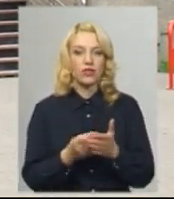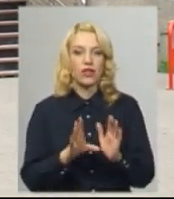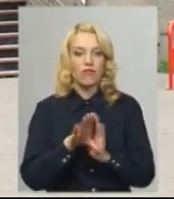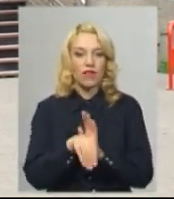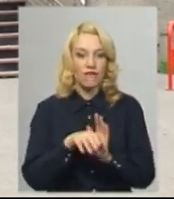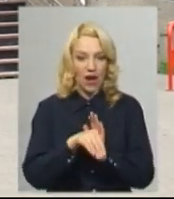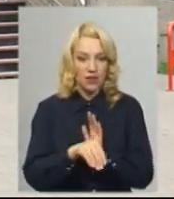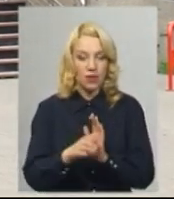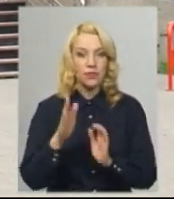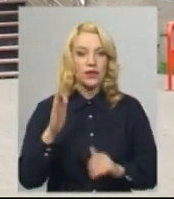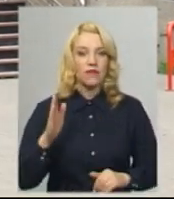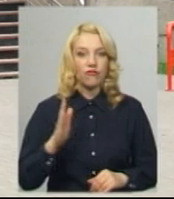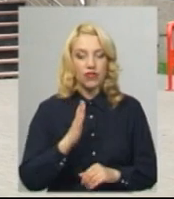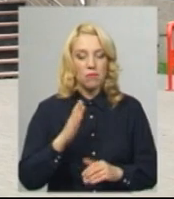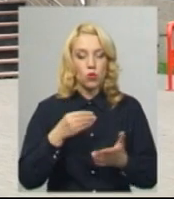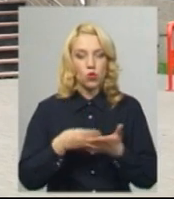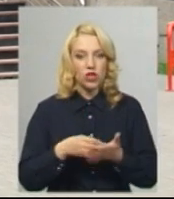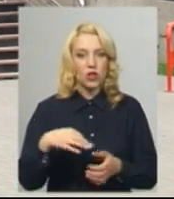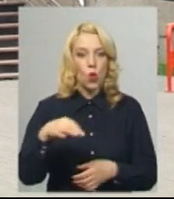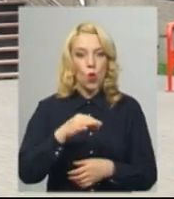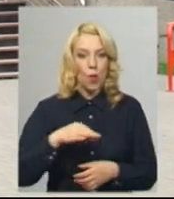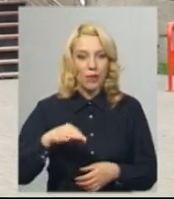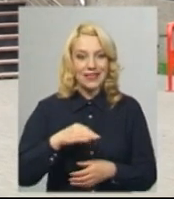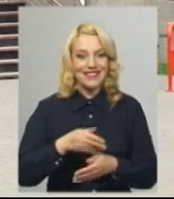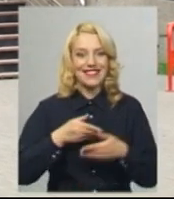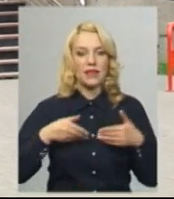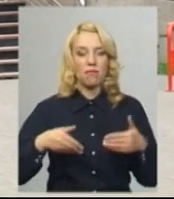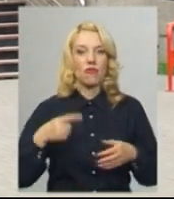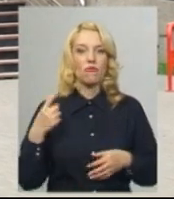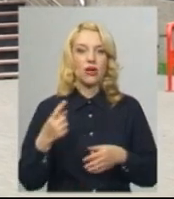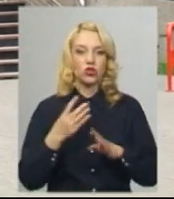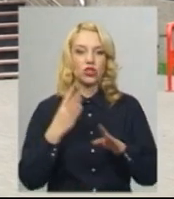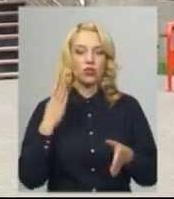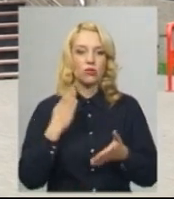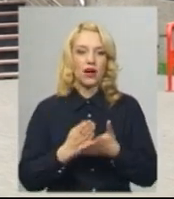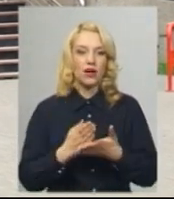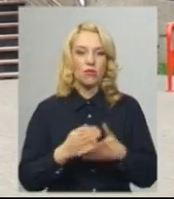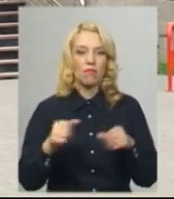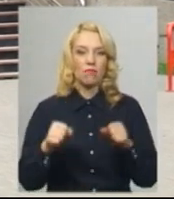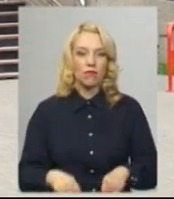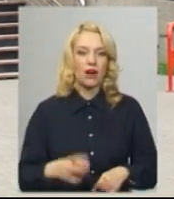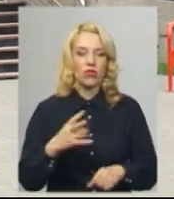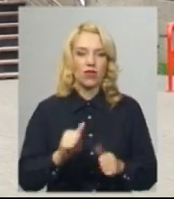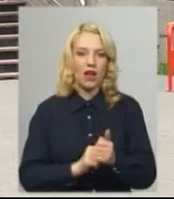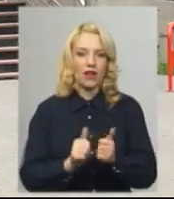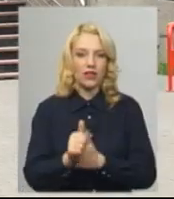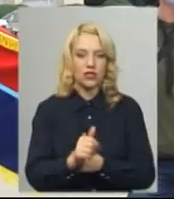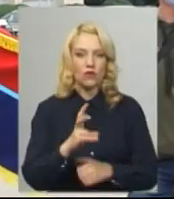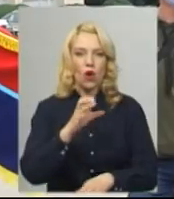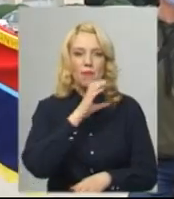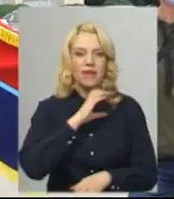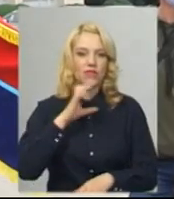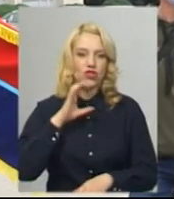в бюджет області, ми в першу чергу маємо право на лідерство в північному